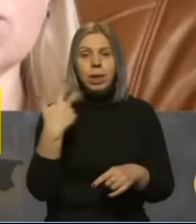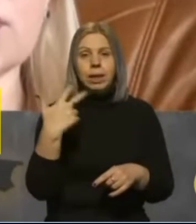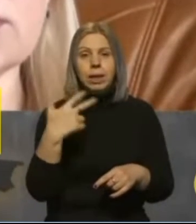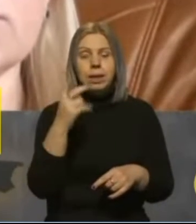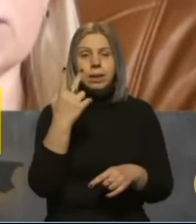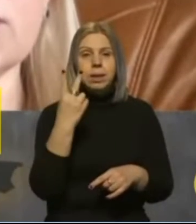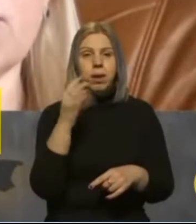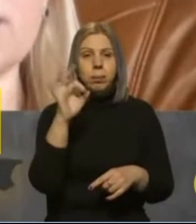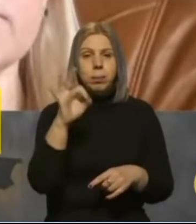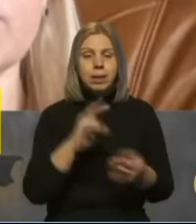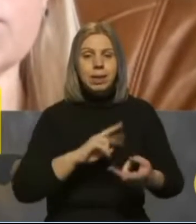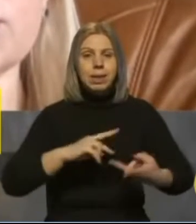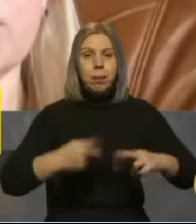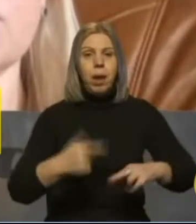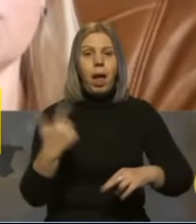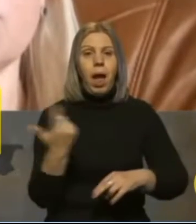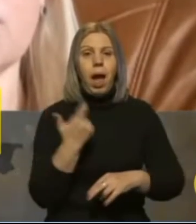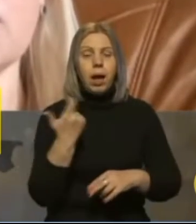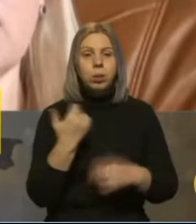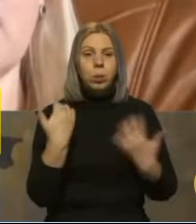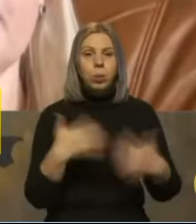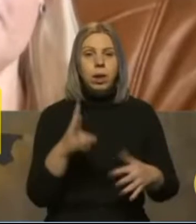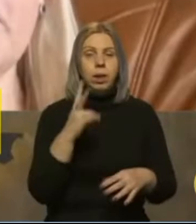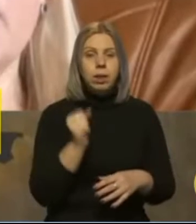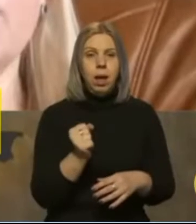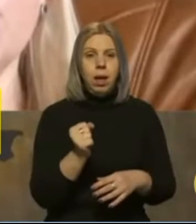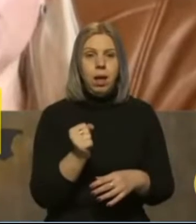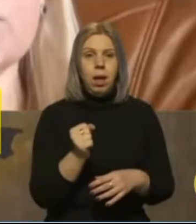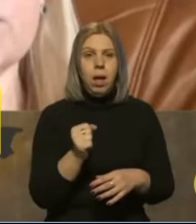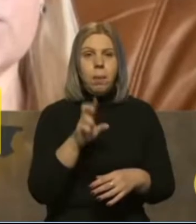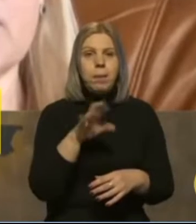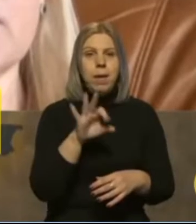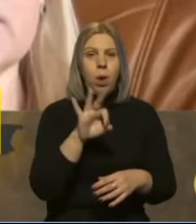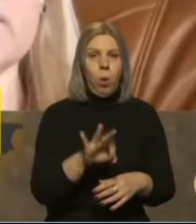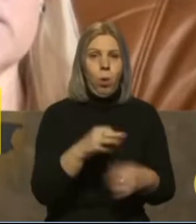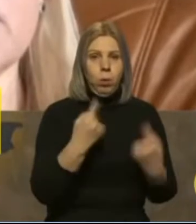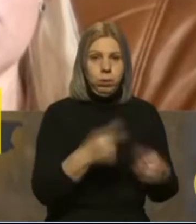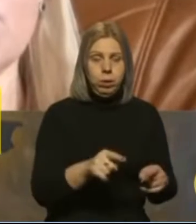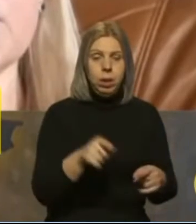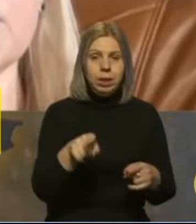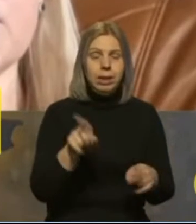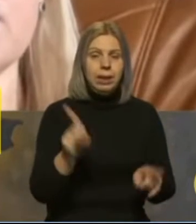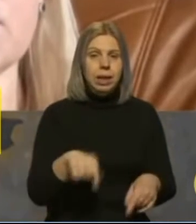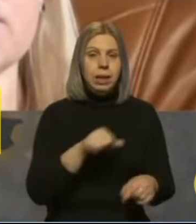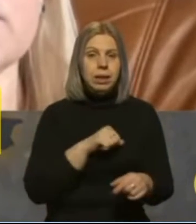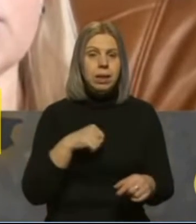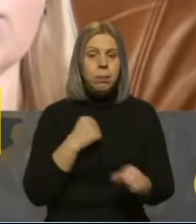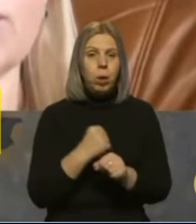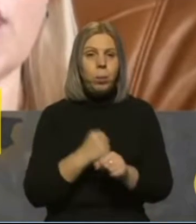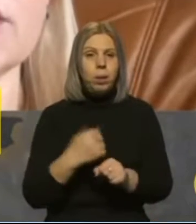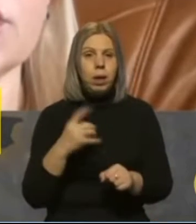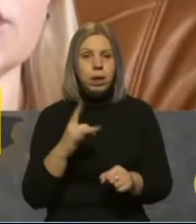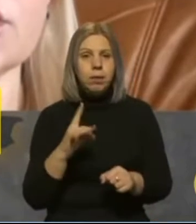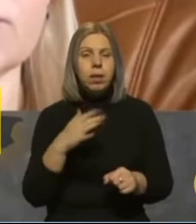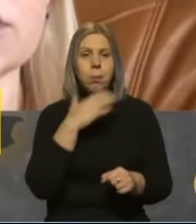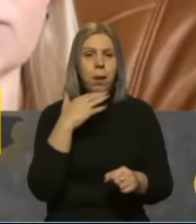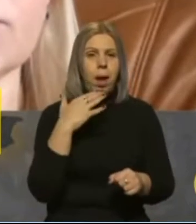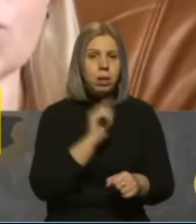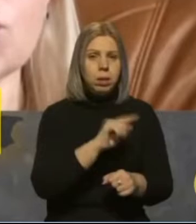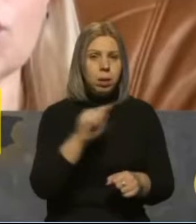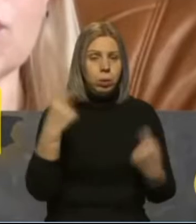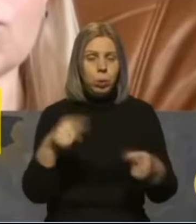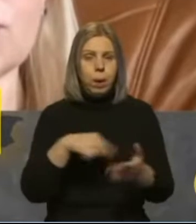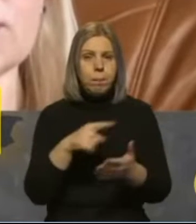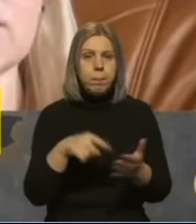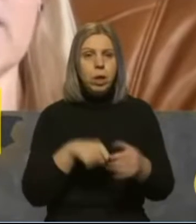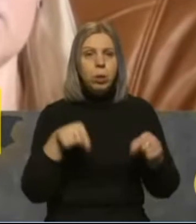32% замінило газове постачання вже на біопостачання. Те саме робить Рівне, те саме робить багато інших